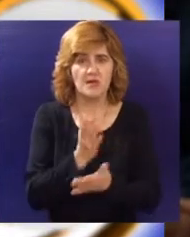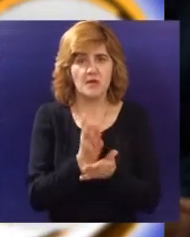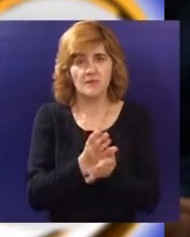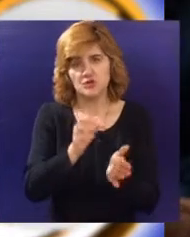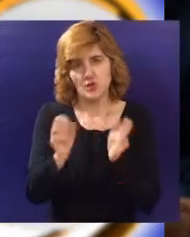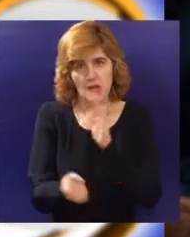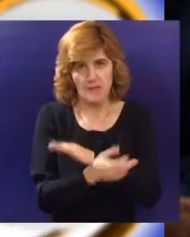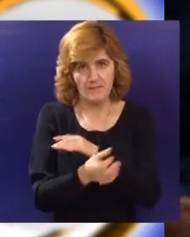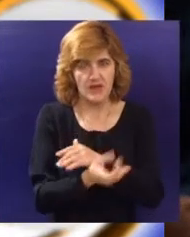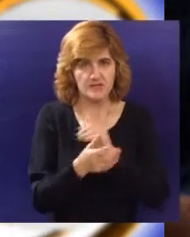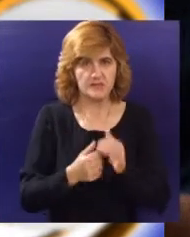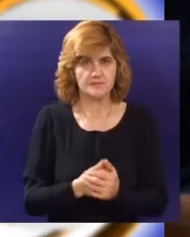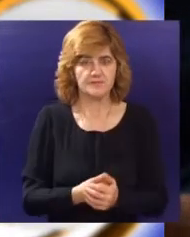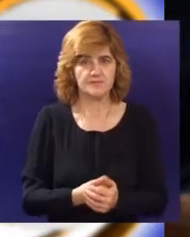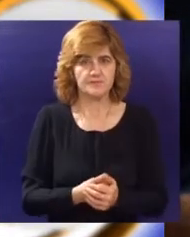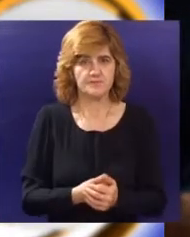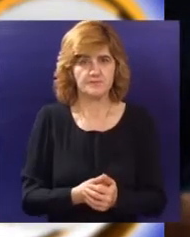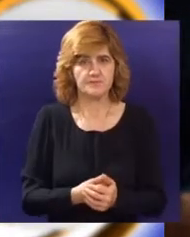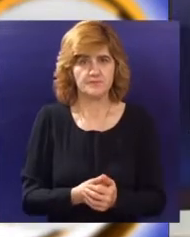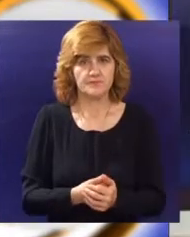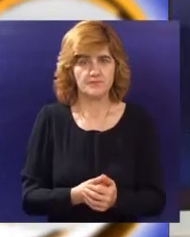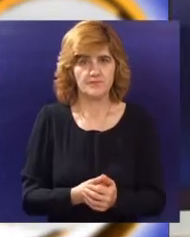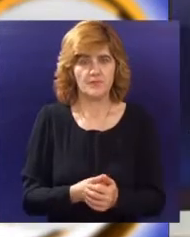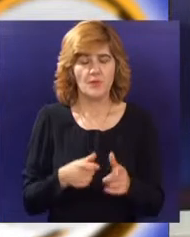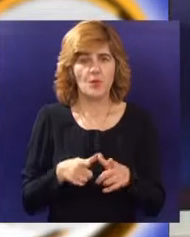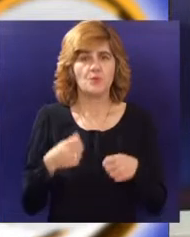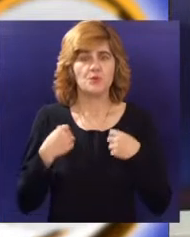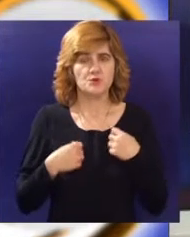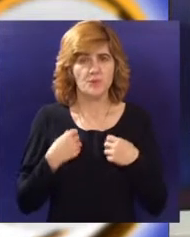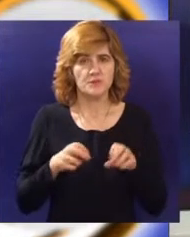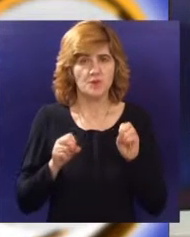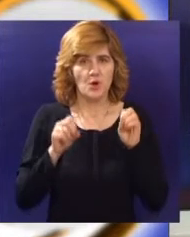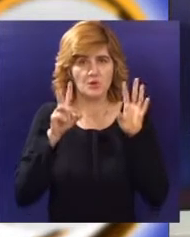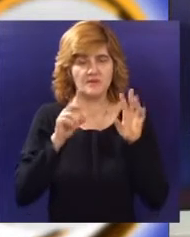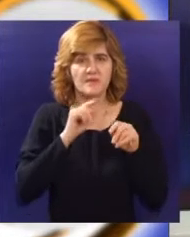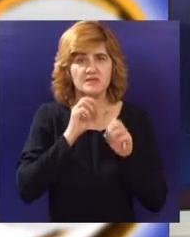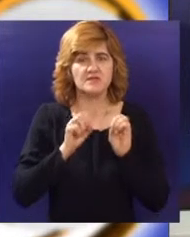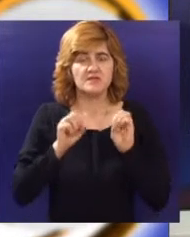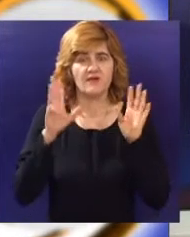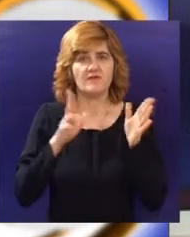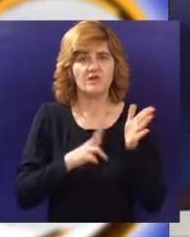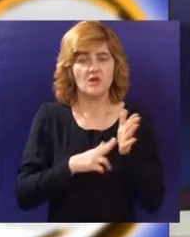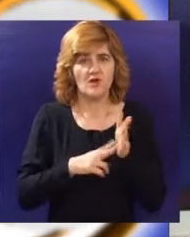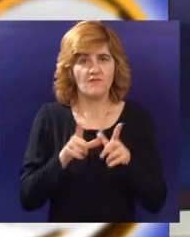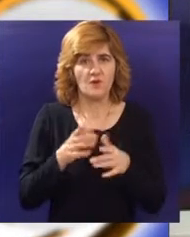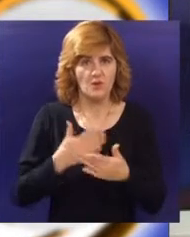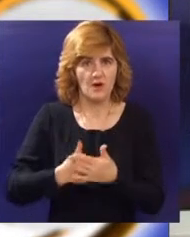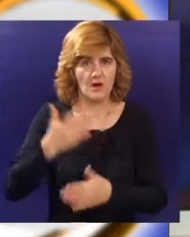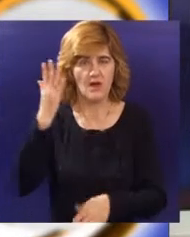za njihovo uništavanje pobrinuće se akreditovana laboratorija Torlak. U Subotici, 18. i 19. novembra, u Gradskom